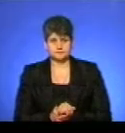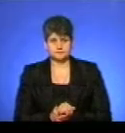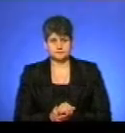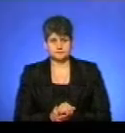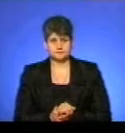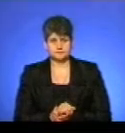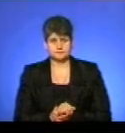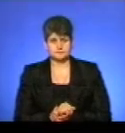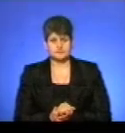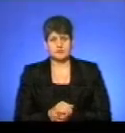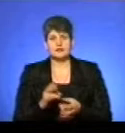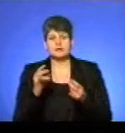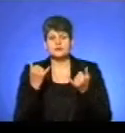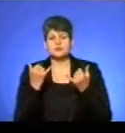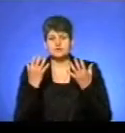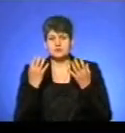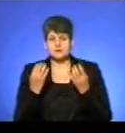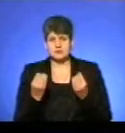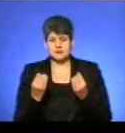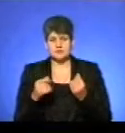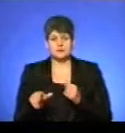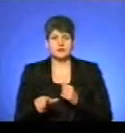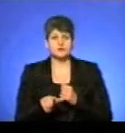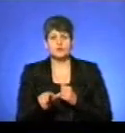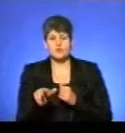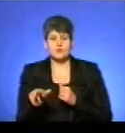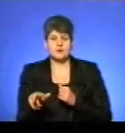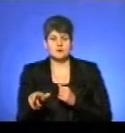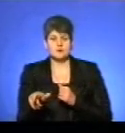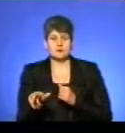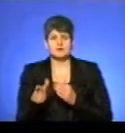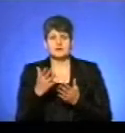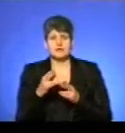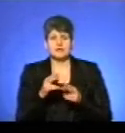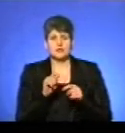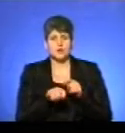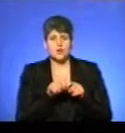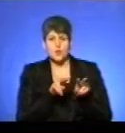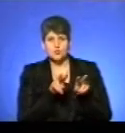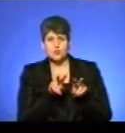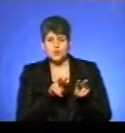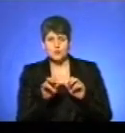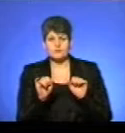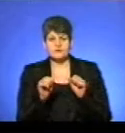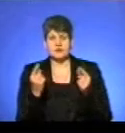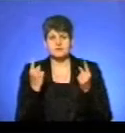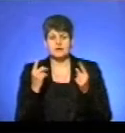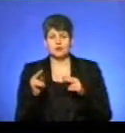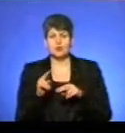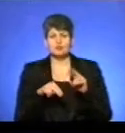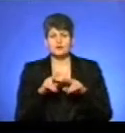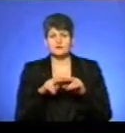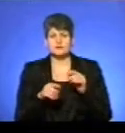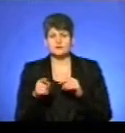На сьогоднішній день на дорогах, які контролює управління капітальну будівництву Тернопільської обласної